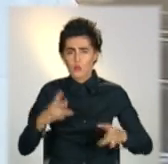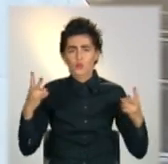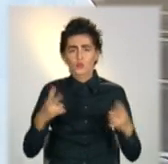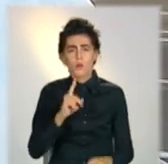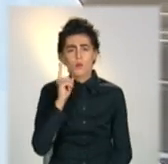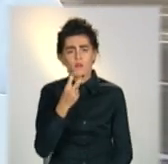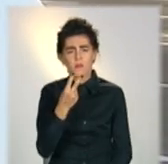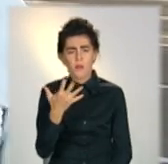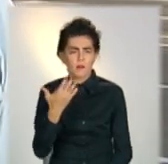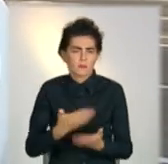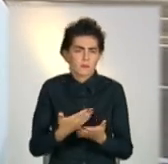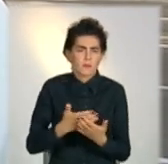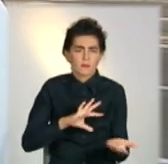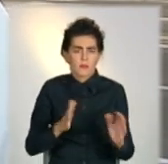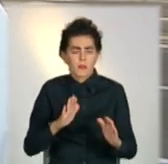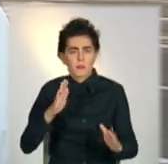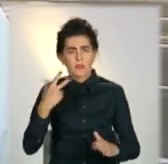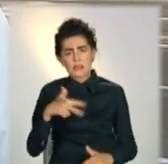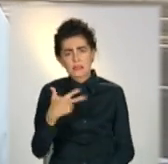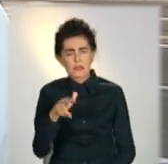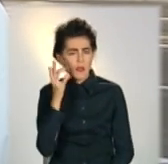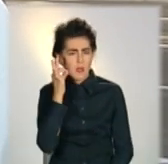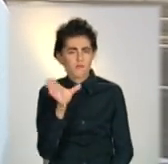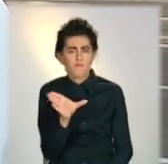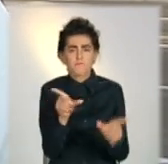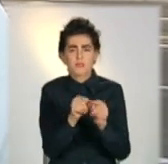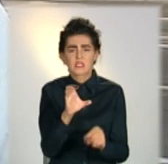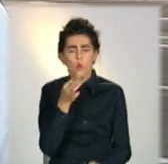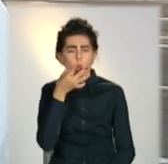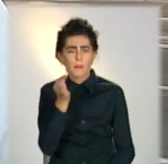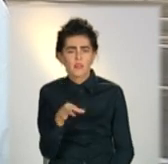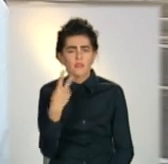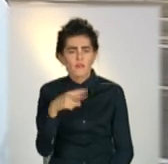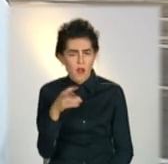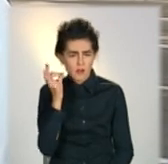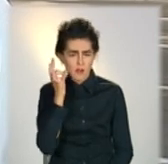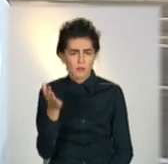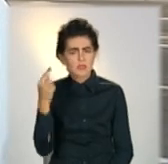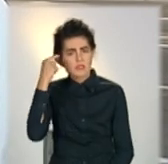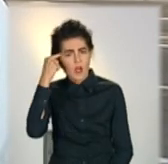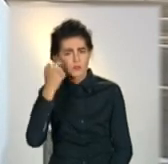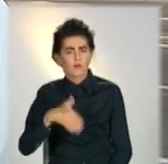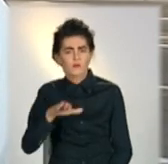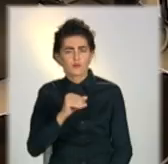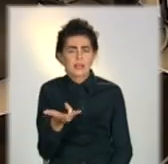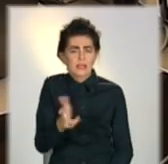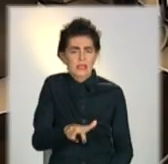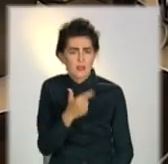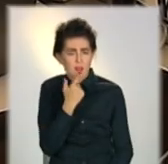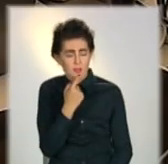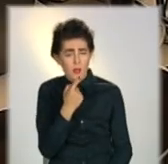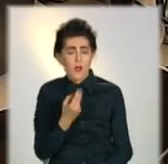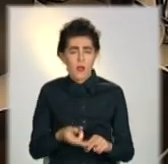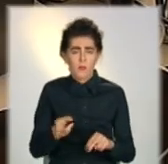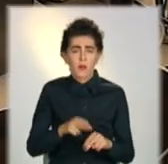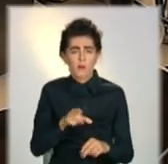-летні мальчики, максимум 30 років з опитом 20 років. знающий три язика. Ольга